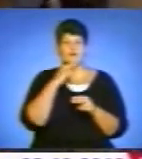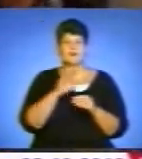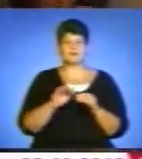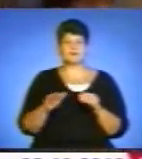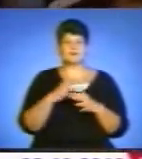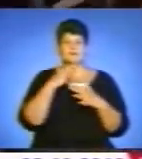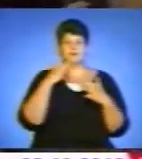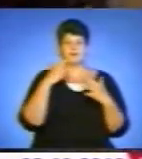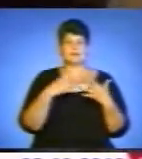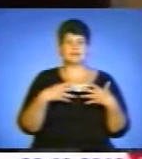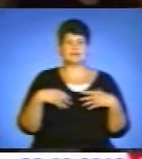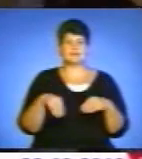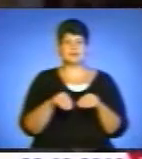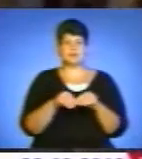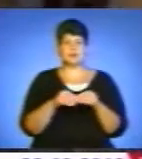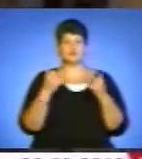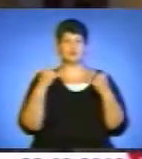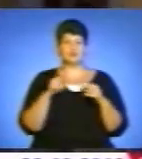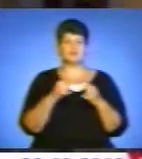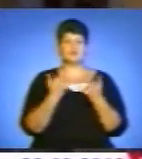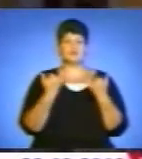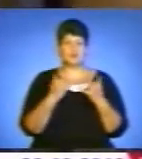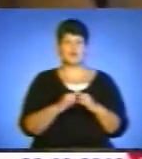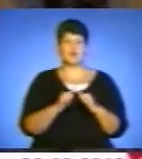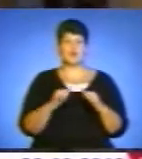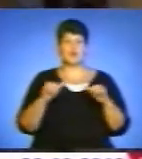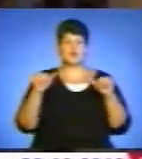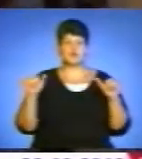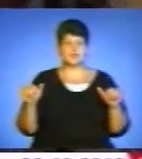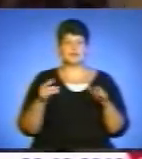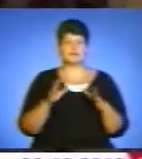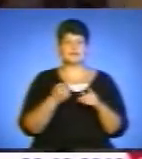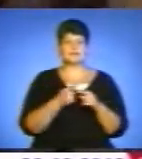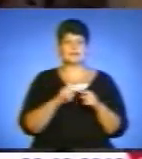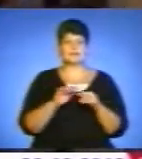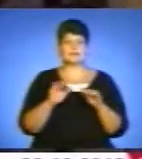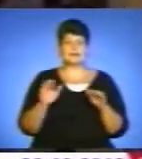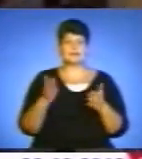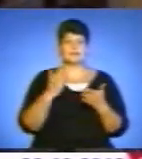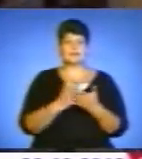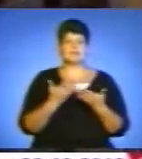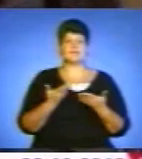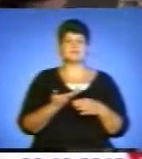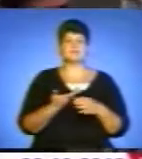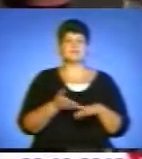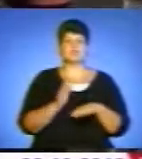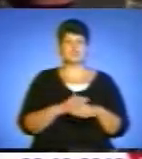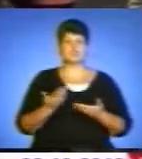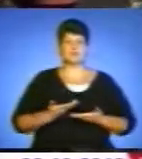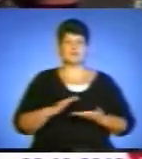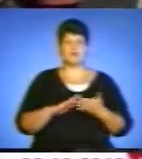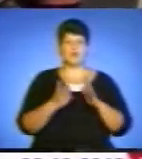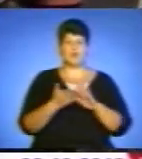або з сімей з неповних сімей. Тому ми сьогодні розширили контингент цих дітей, ці діти, які перебувають складних життєвих умов. До